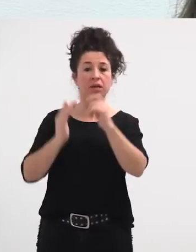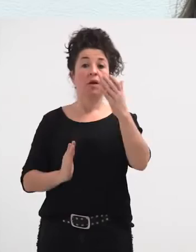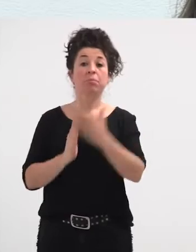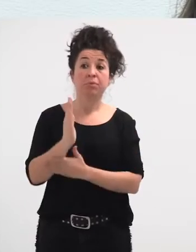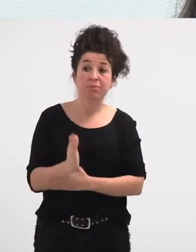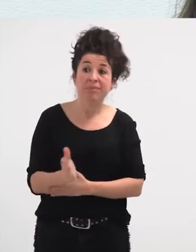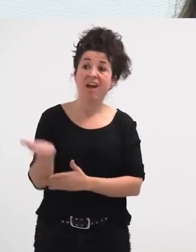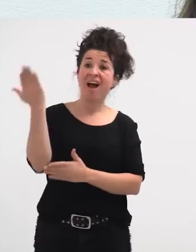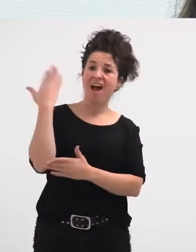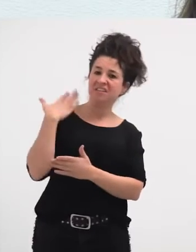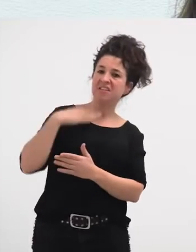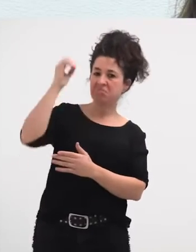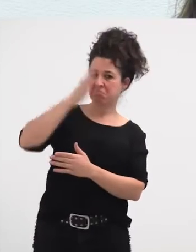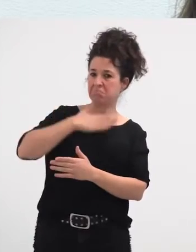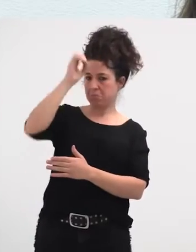interesgarri bat hor,